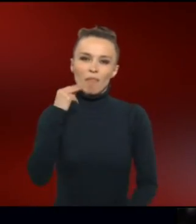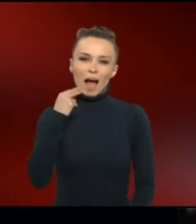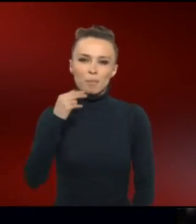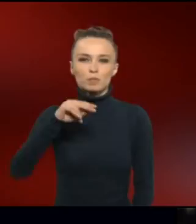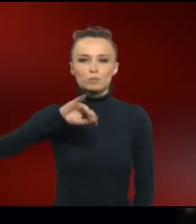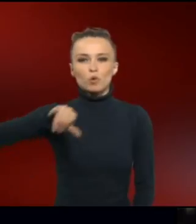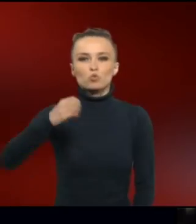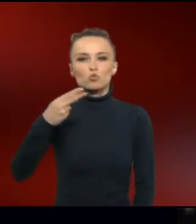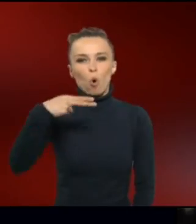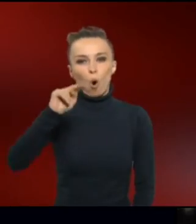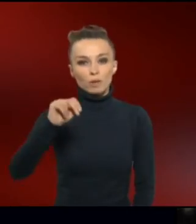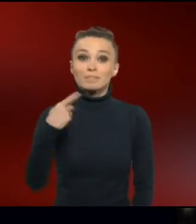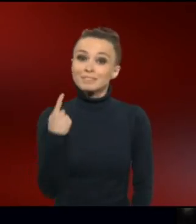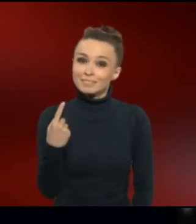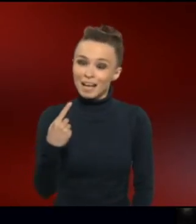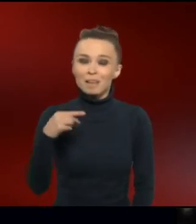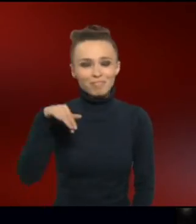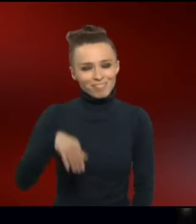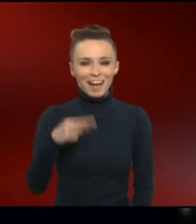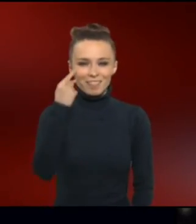John hat das Down-Syndrom.